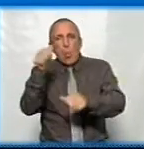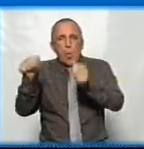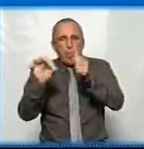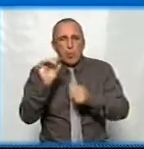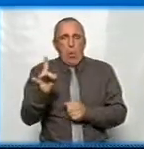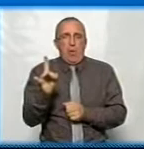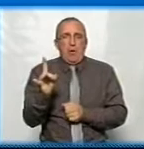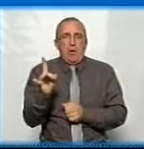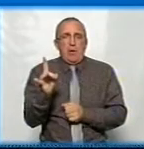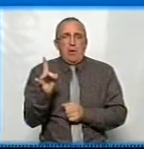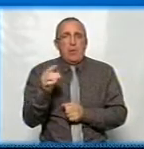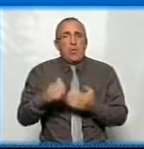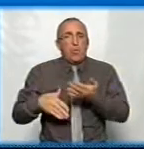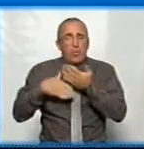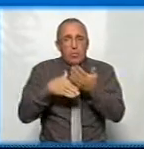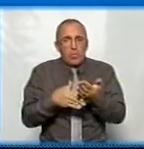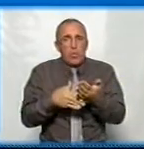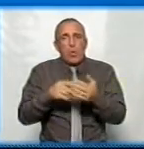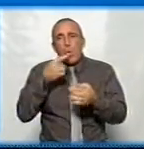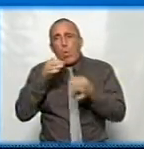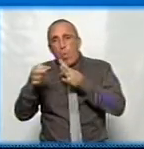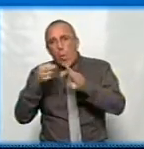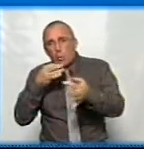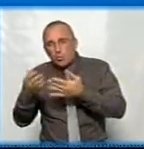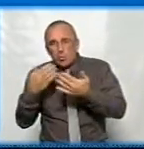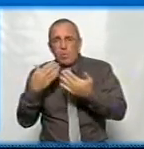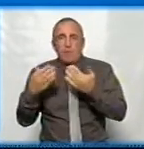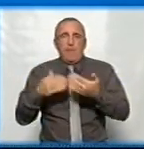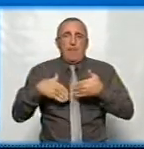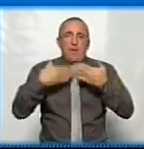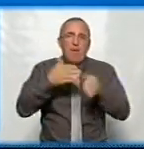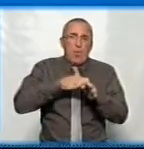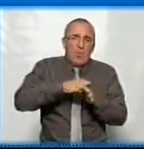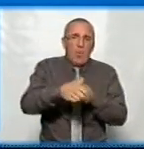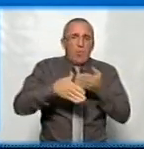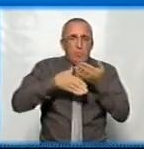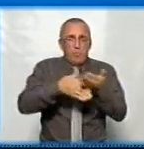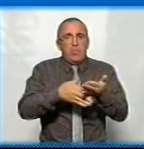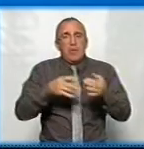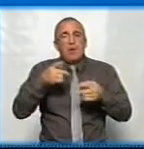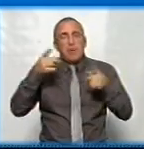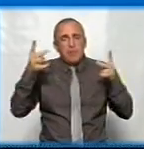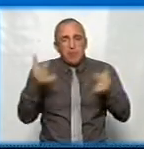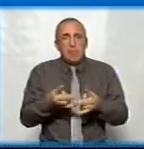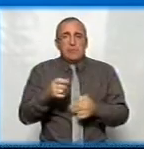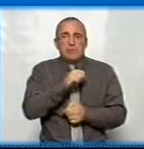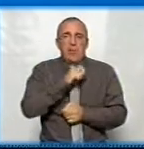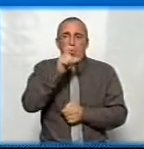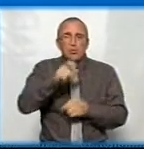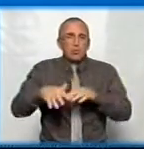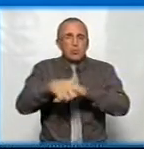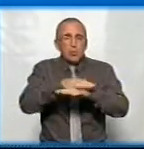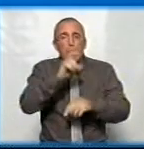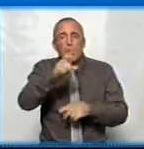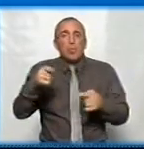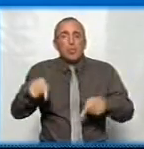які допоможуть із консультаціями, допоможуть в реалізації. Головне, це дійсно, це потреба самого суспільства, тих